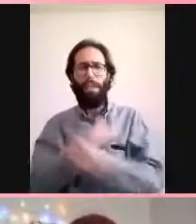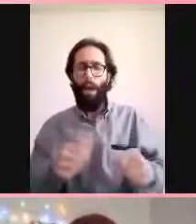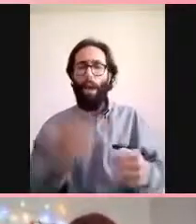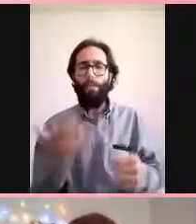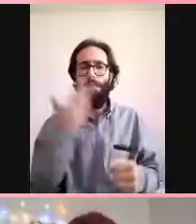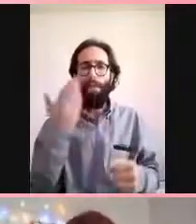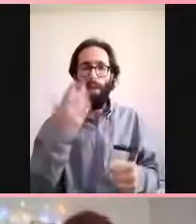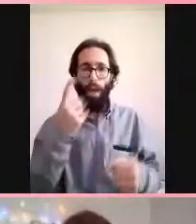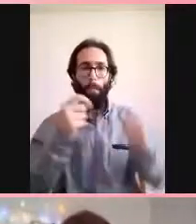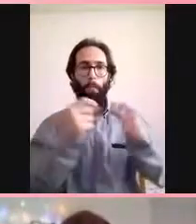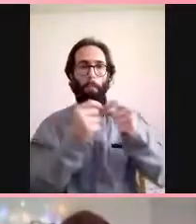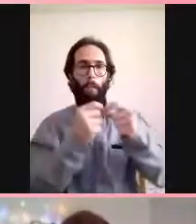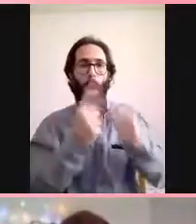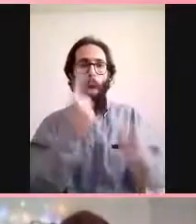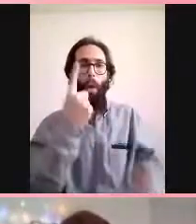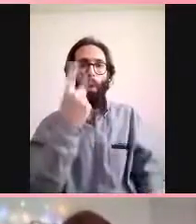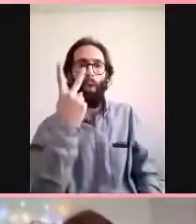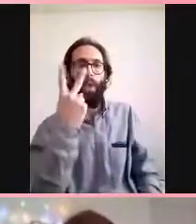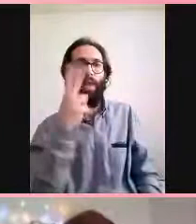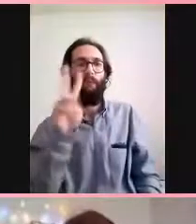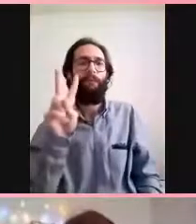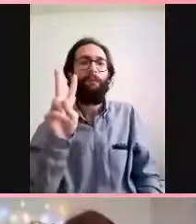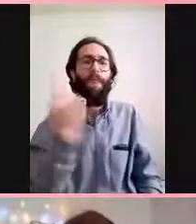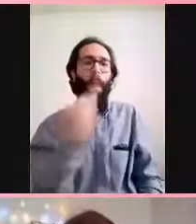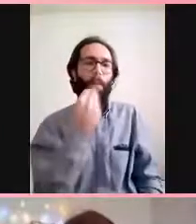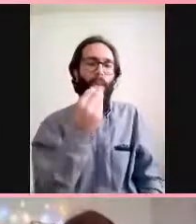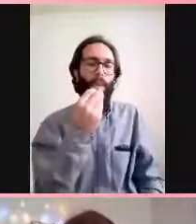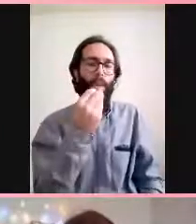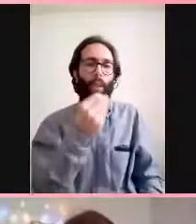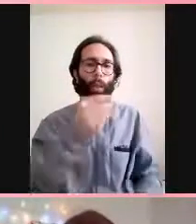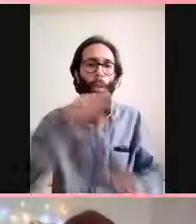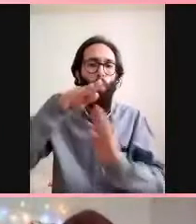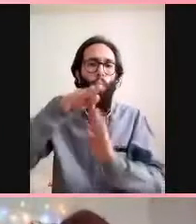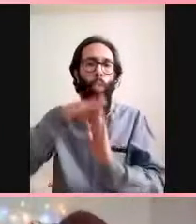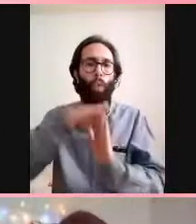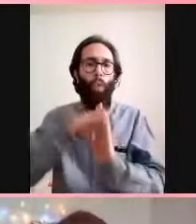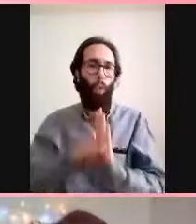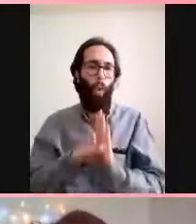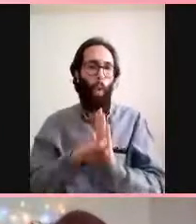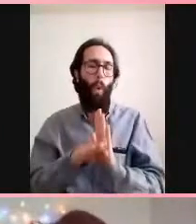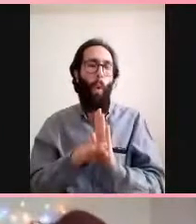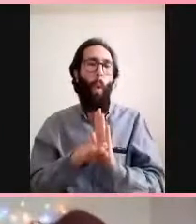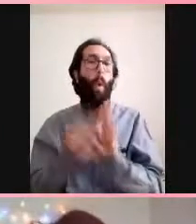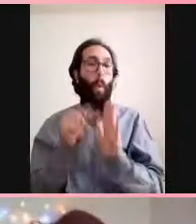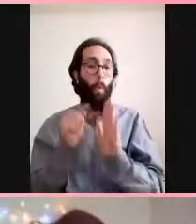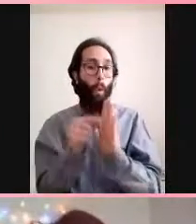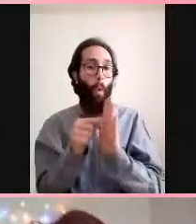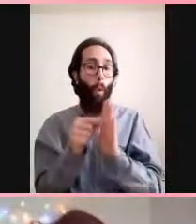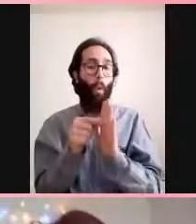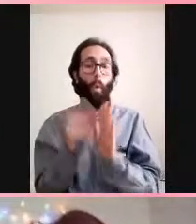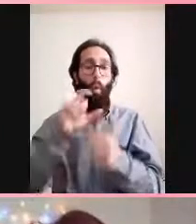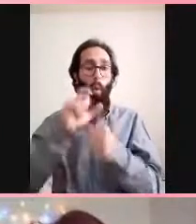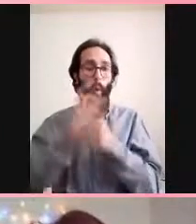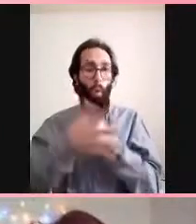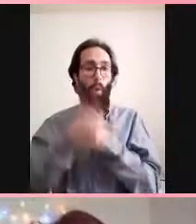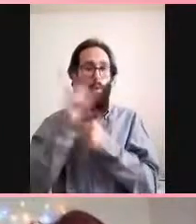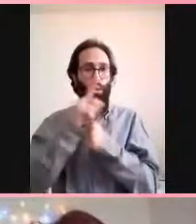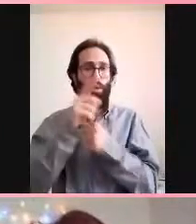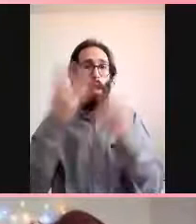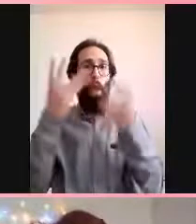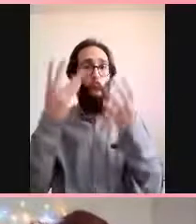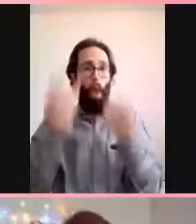B12 B12 B12 çoğu insanda çok düşük aslında bakıldığı zaman hani test